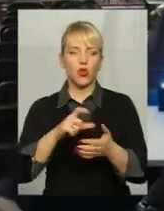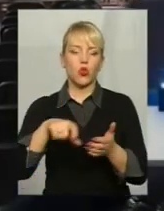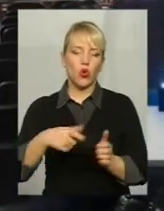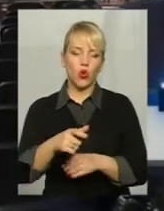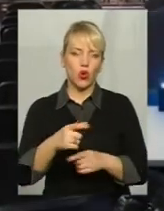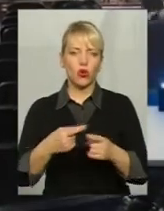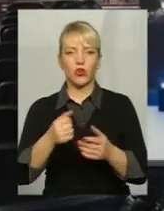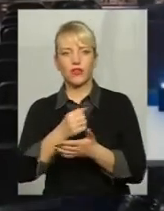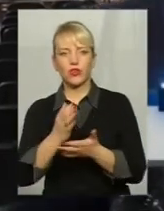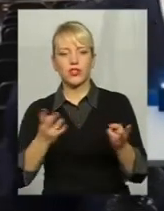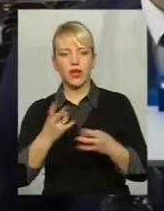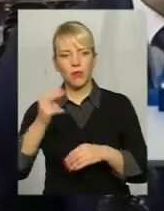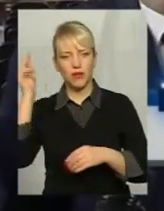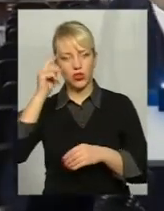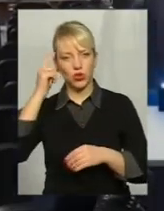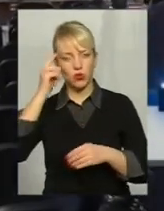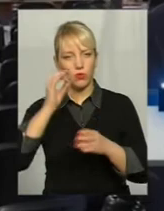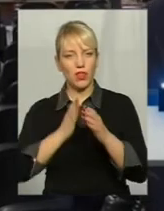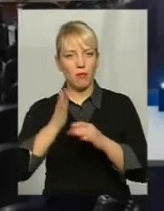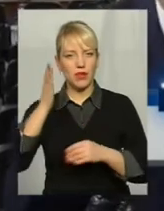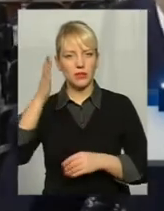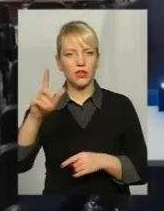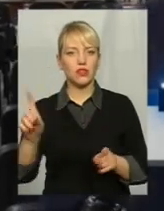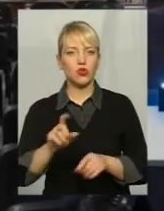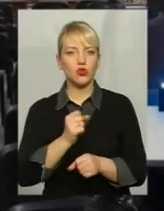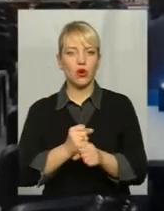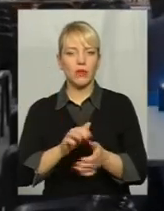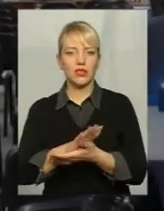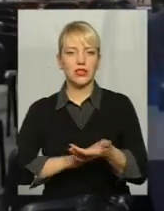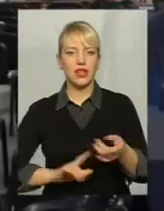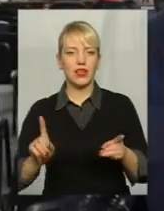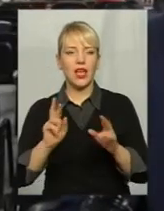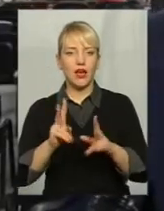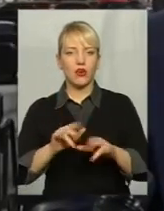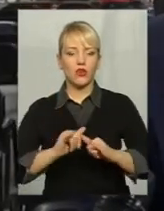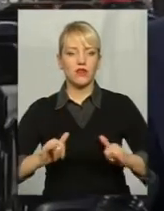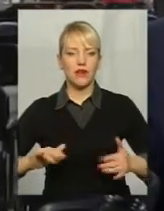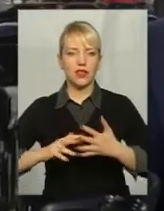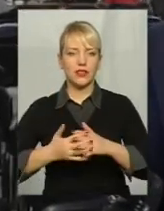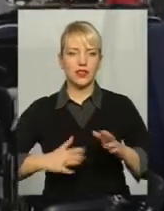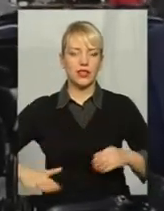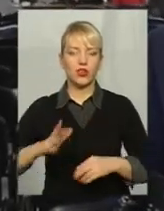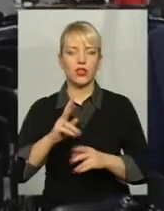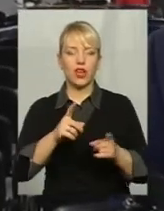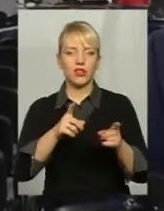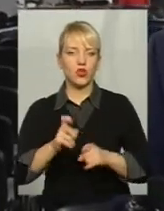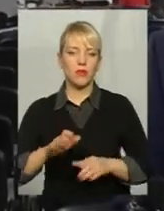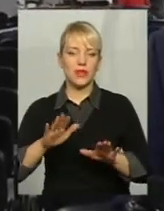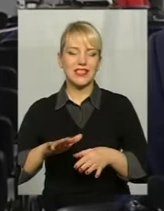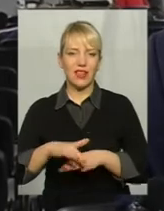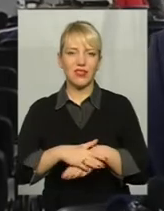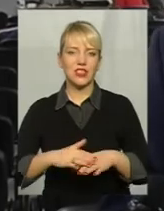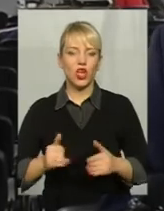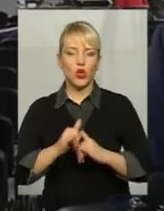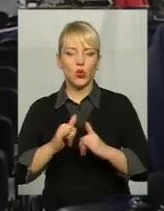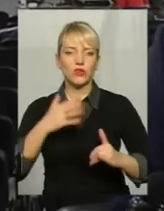доріг і все решта Треба вчитись, думати на перспективу, що робити далі, як розвивати сільські території, як залучати місцеве населення до розвитку своєї